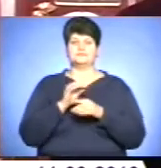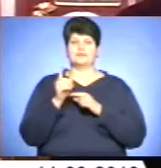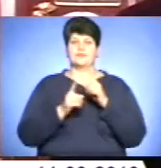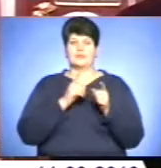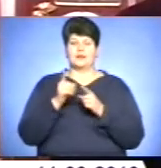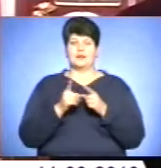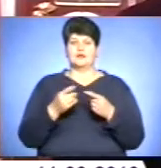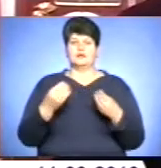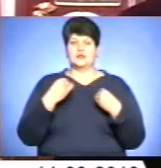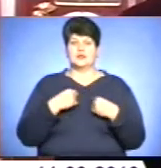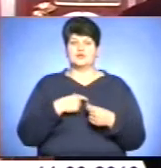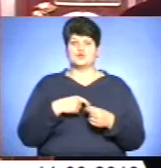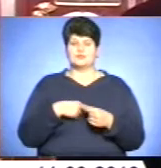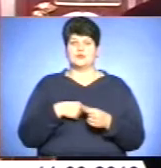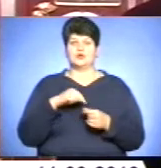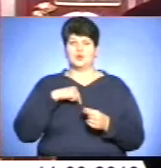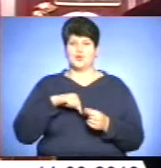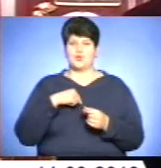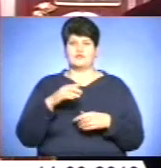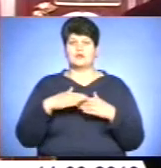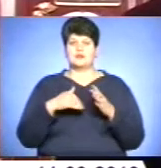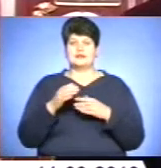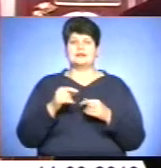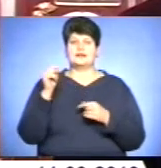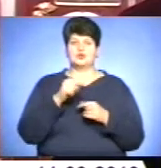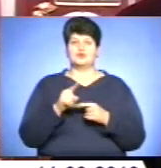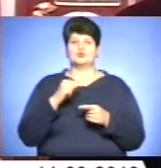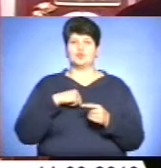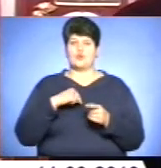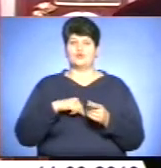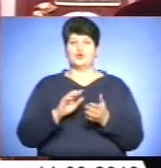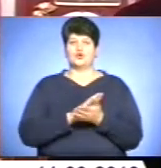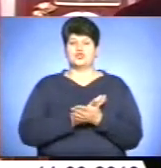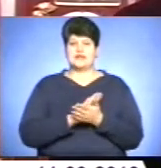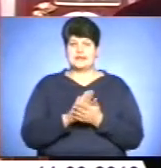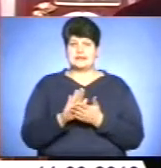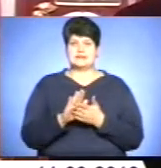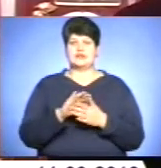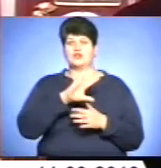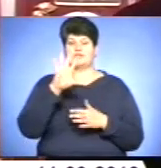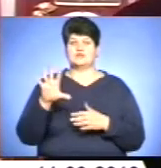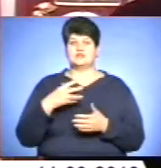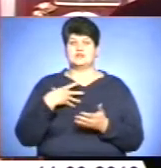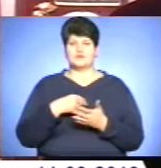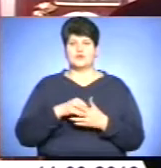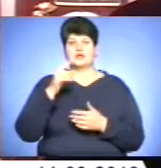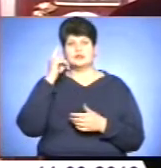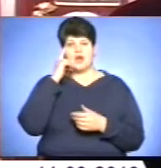себе, скажімо, певні духовні, аскетичні практики для того, щоб духовно очиститися і, скажімо, у всіх своїх намірах